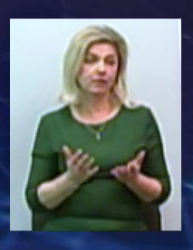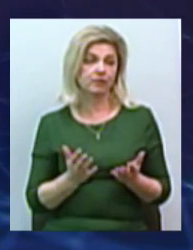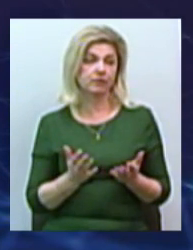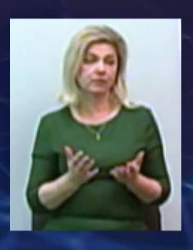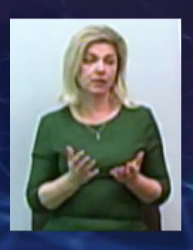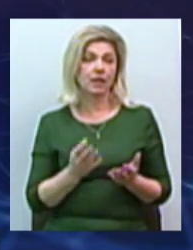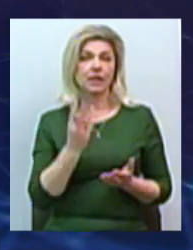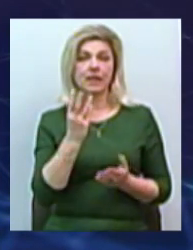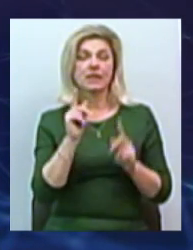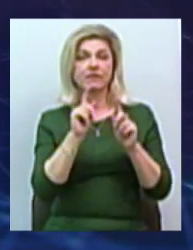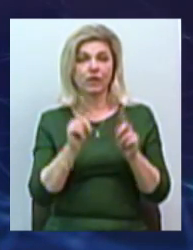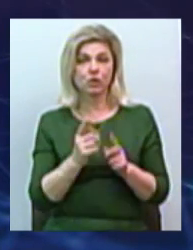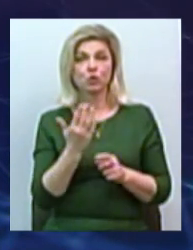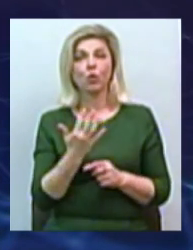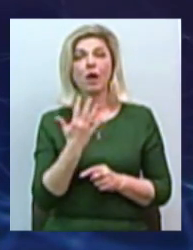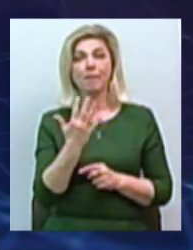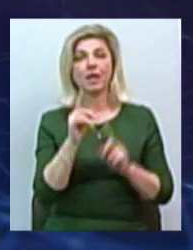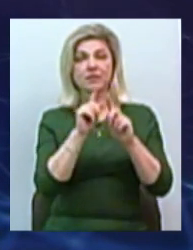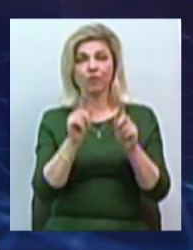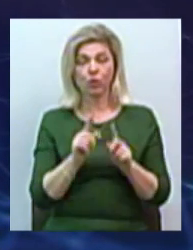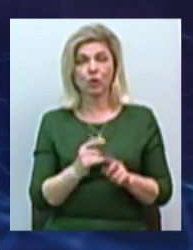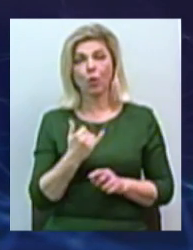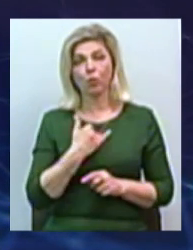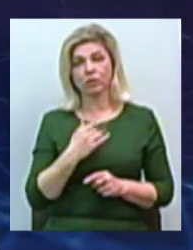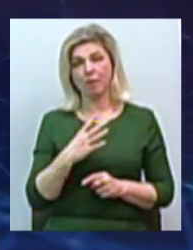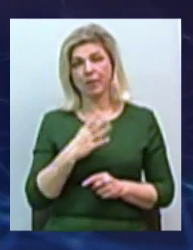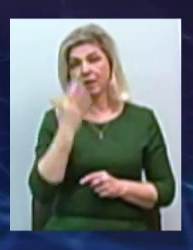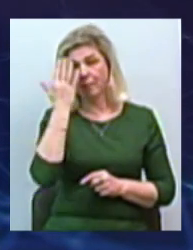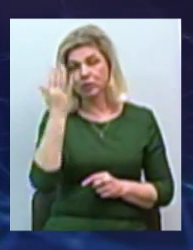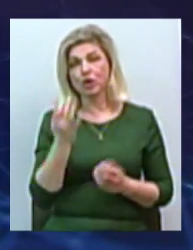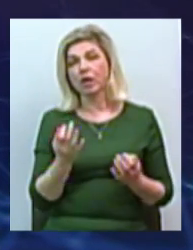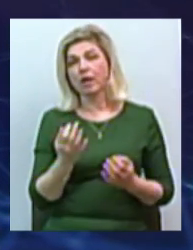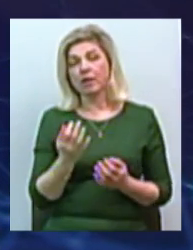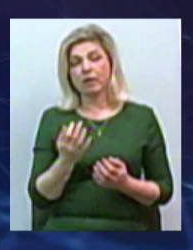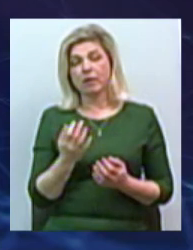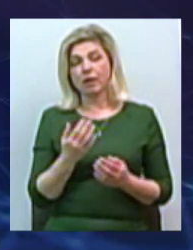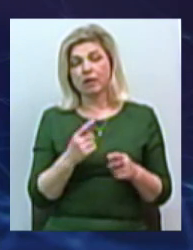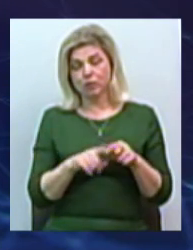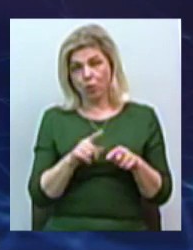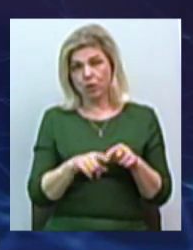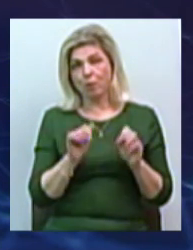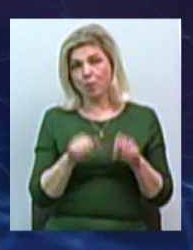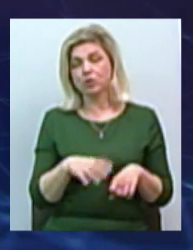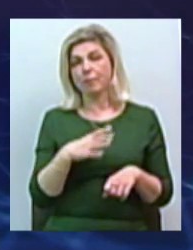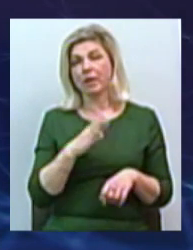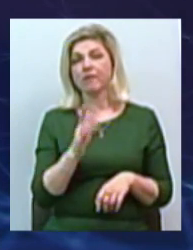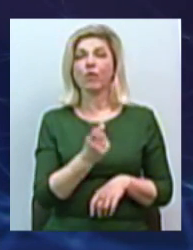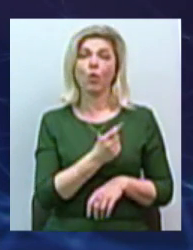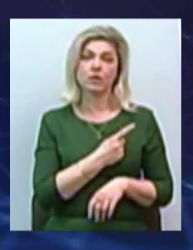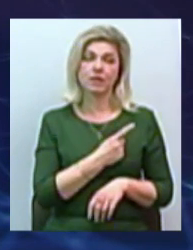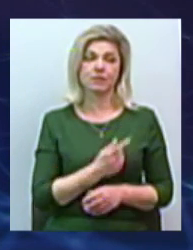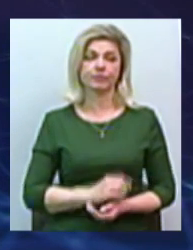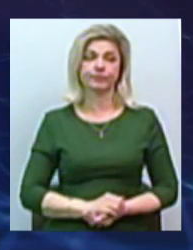трьохзвіздочний, так і пятизвіздочний, тогда у нас, правда, в Николайові нічого не з'явилося б такого скоро, ближайший був би, може, даже в Одесі, Просто